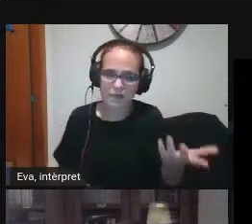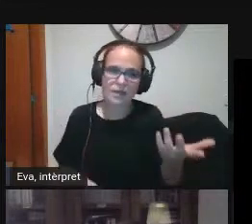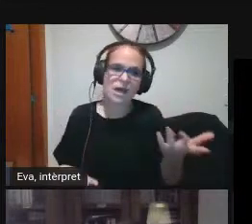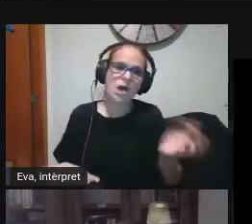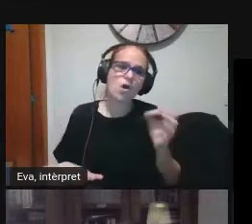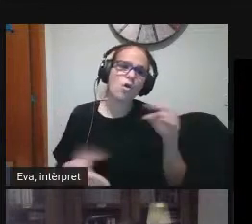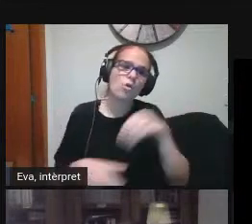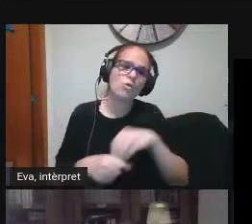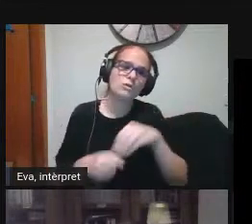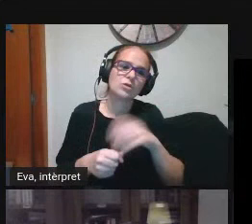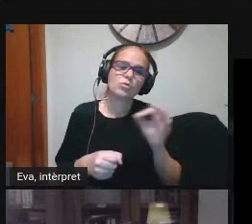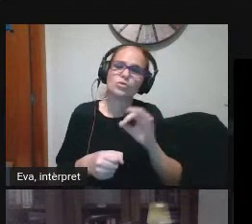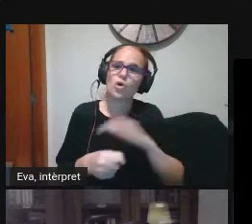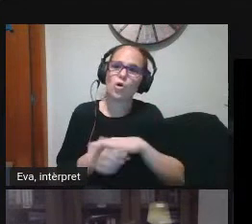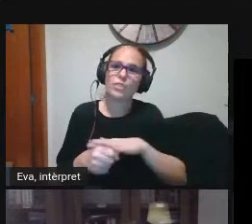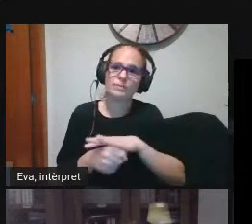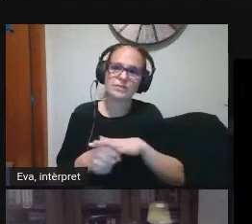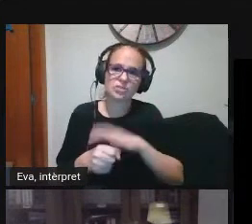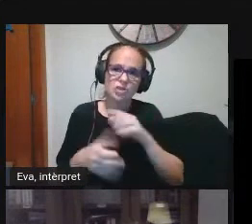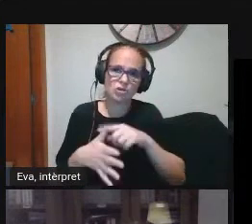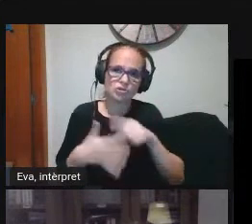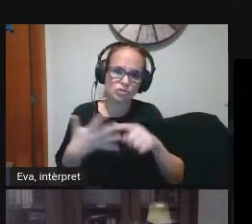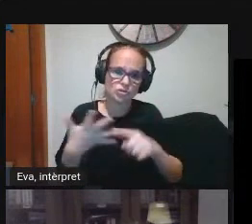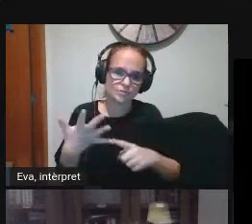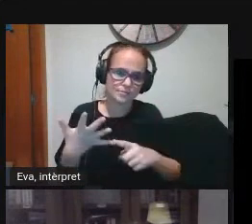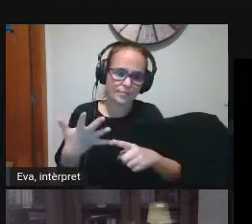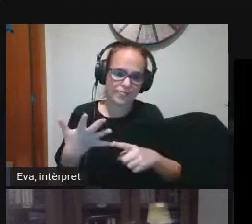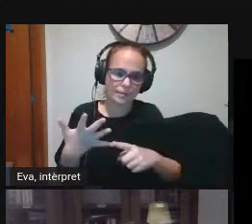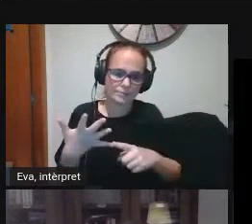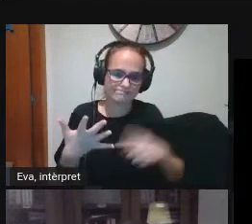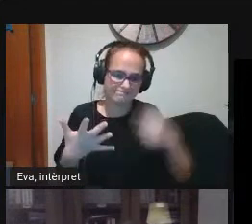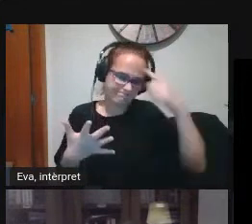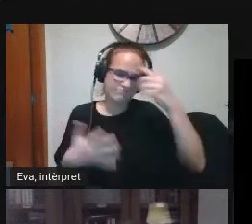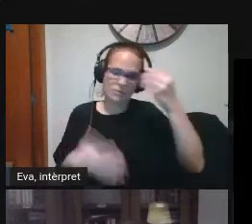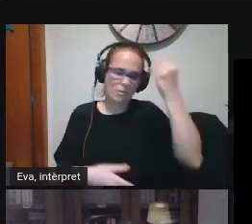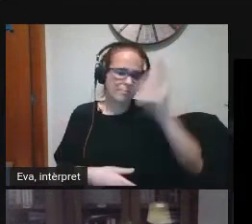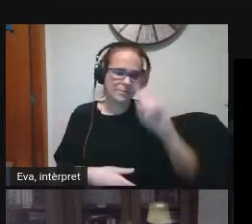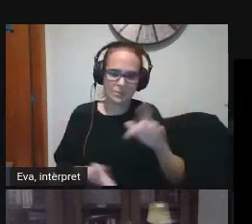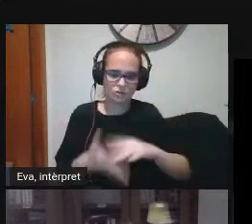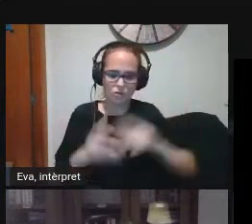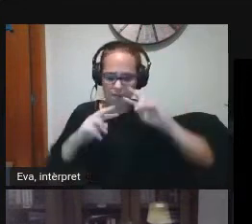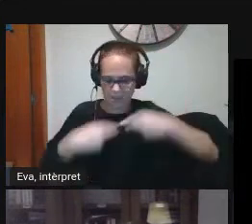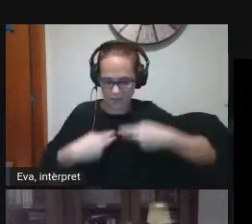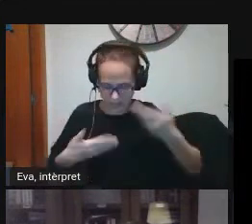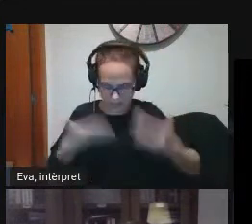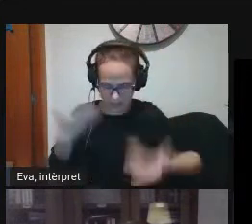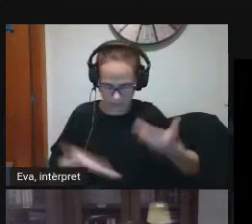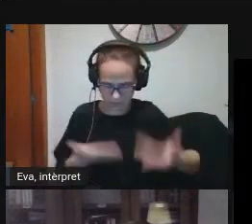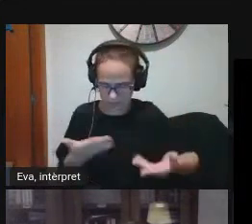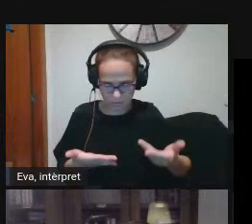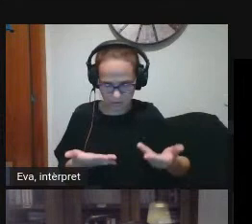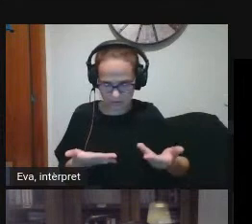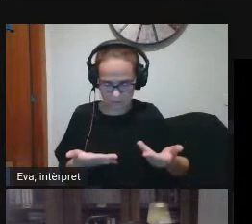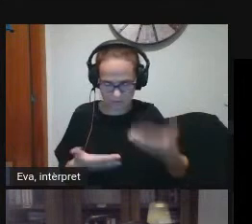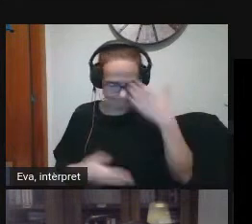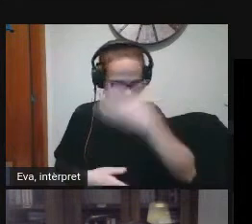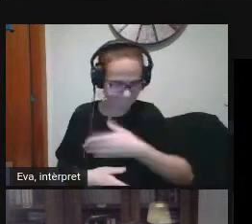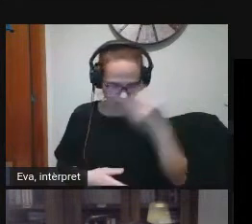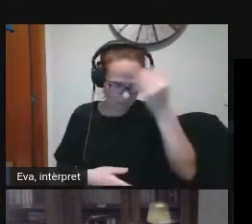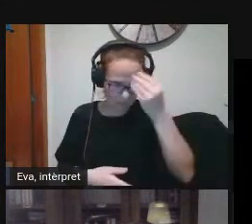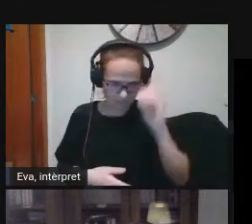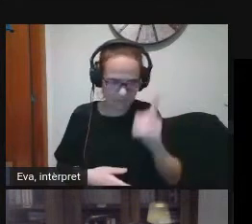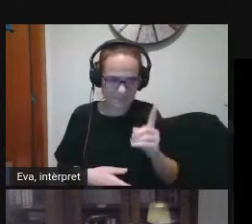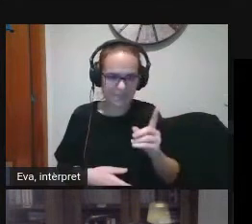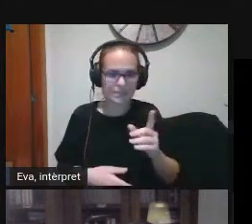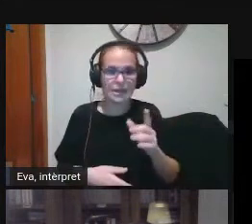o dimensions no havíeu tingut en compte a l'hora d'autoavaluar-vos i reflexions